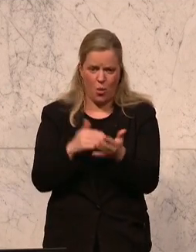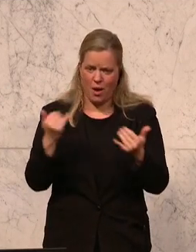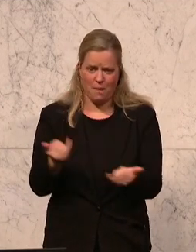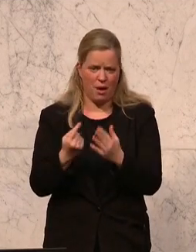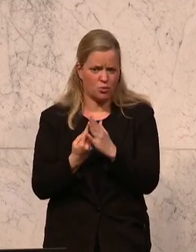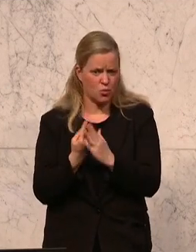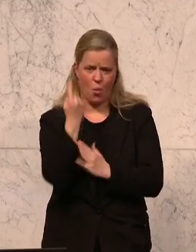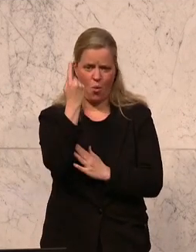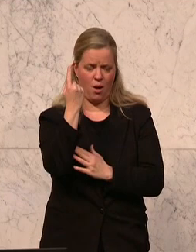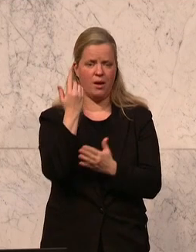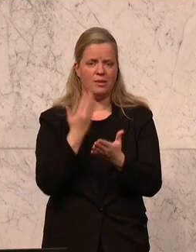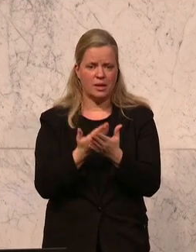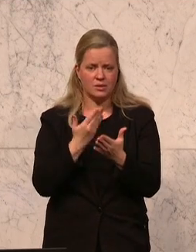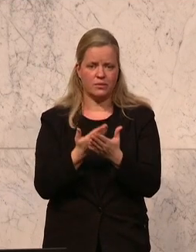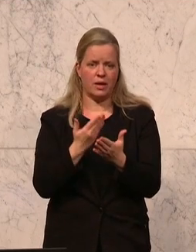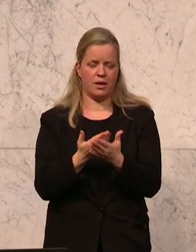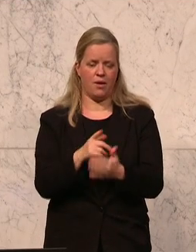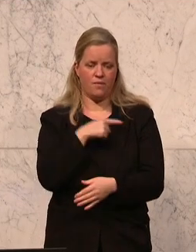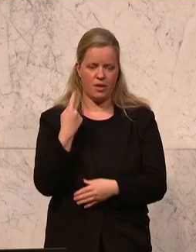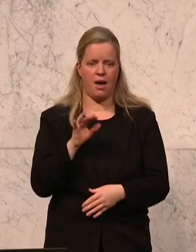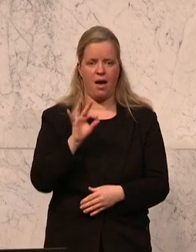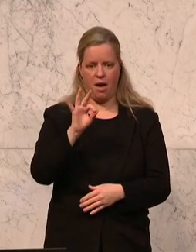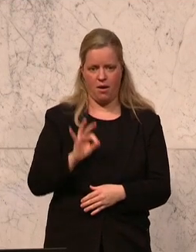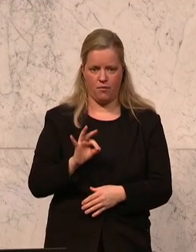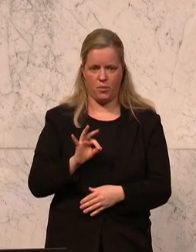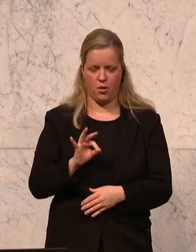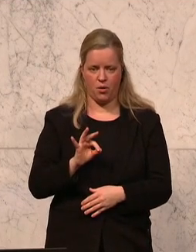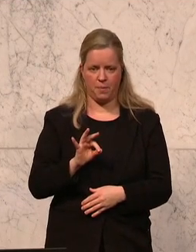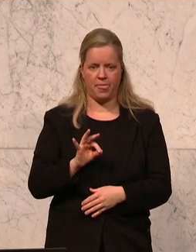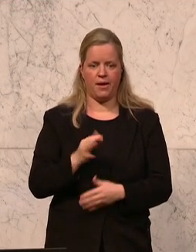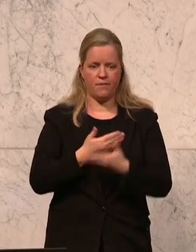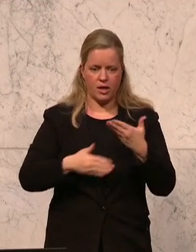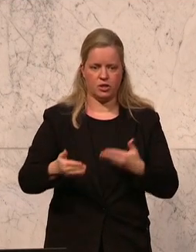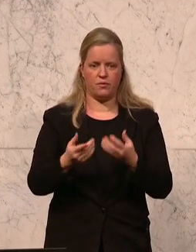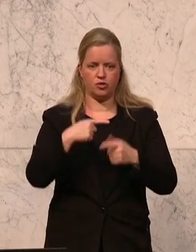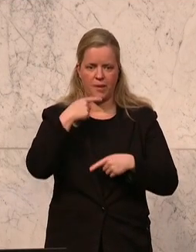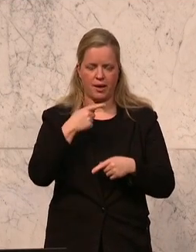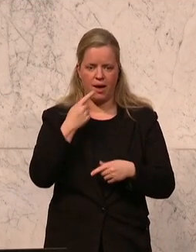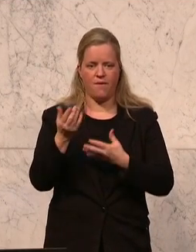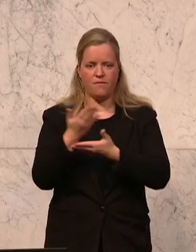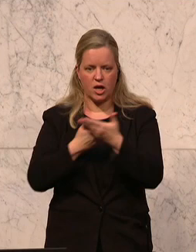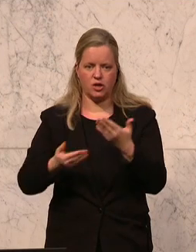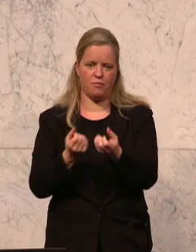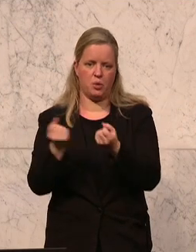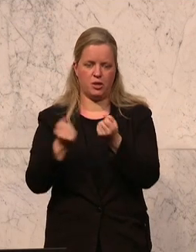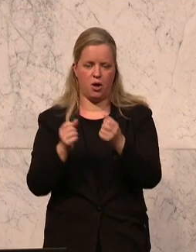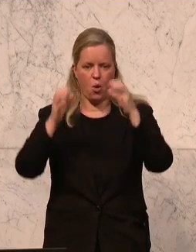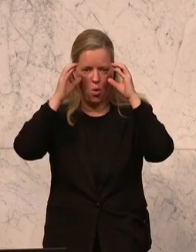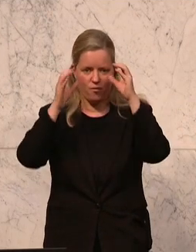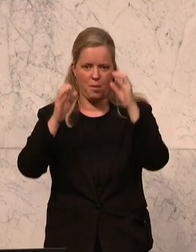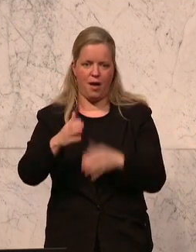Gelegenheit einmal ganz grundsätzlich, als freiheitlicher Wirtschaftssprecher die Wirtschaftspolitik der ÖVP, der